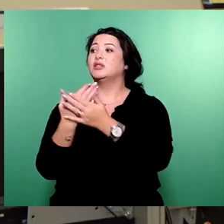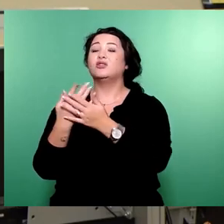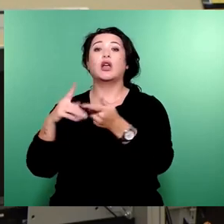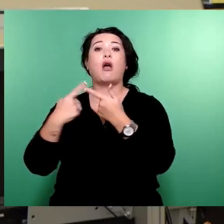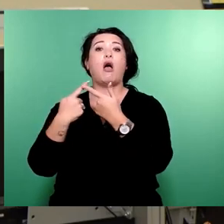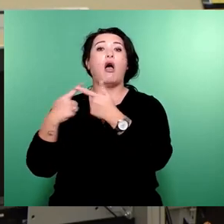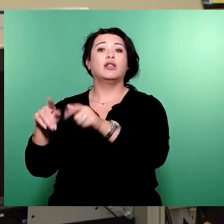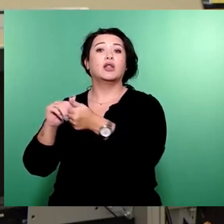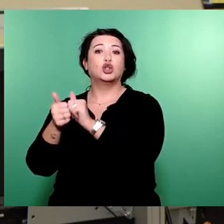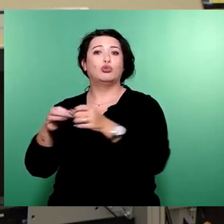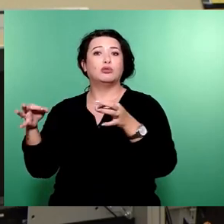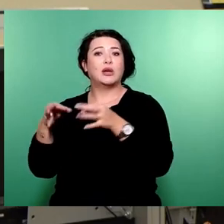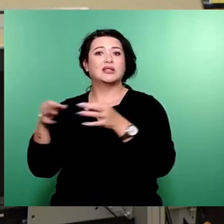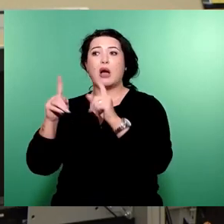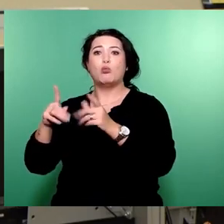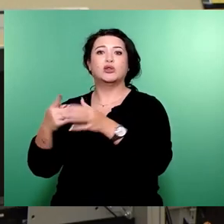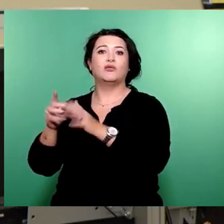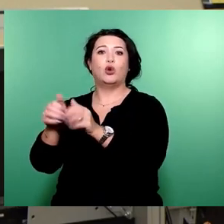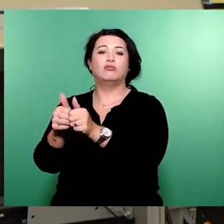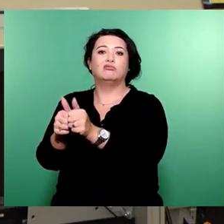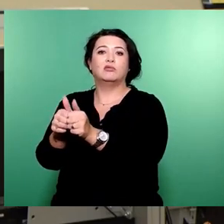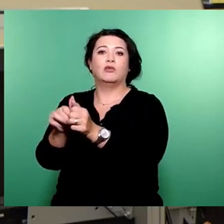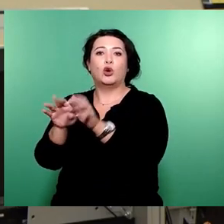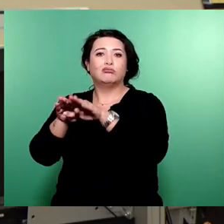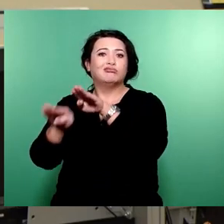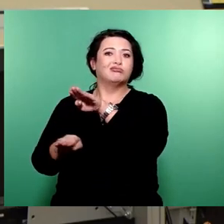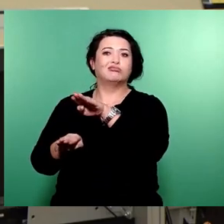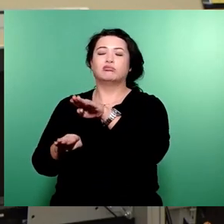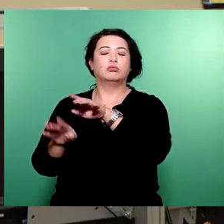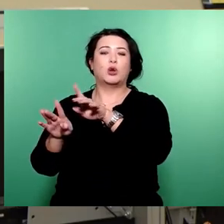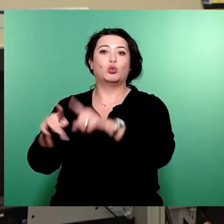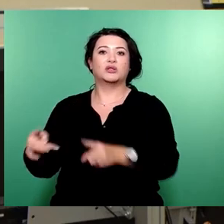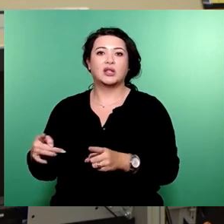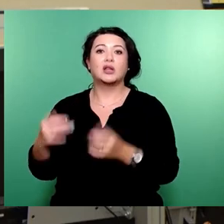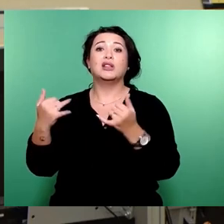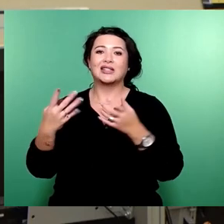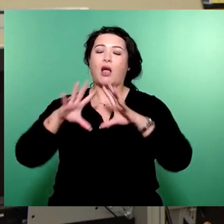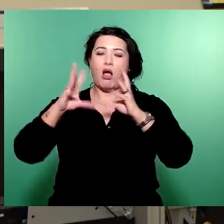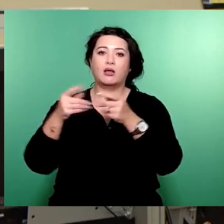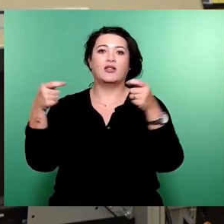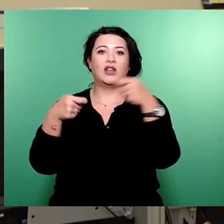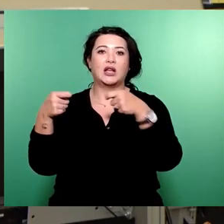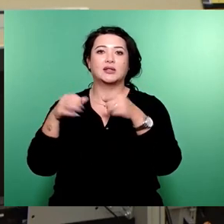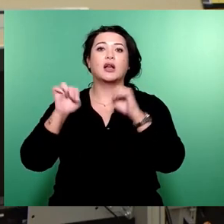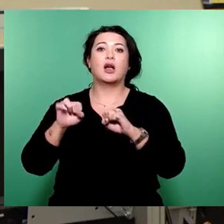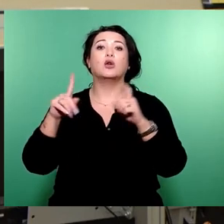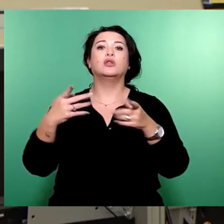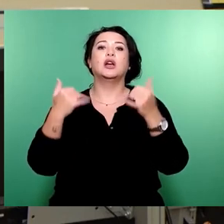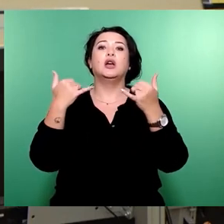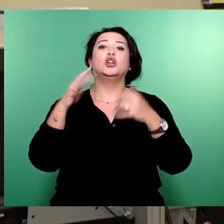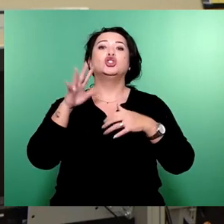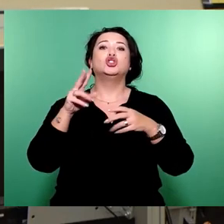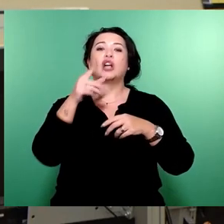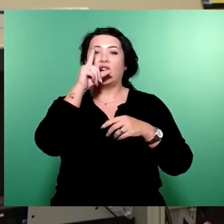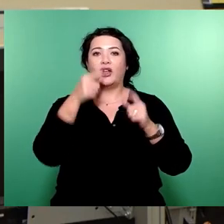sondern wir legen es on top und die anderen Dinge, die ursprünglich geplant waren, die können wir jetzt finanzieren. Dritter Punkt. Schachwitz haben wir heute noch mal als Thema auf der